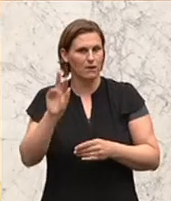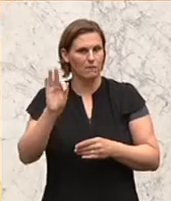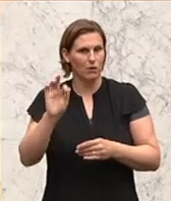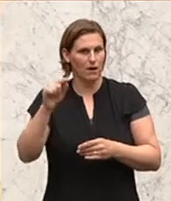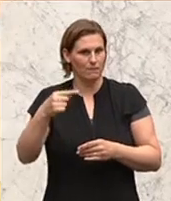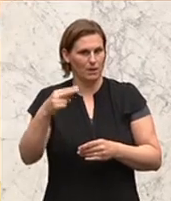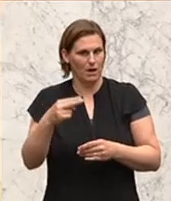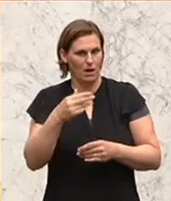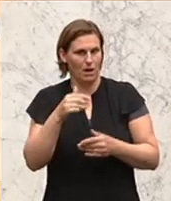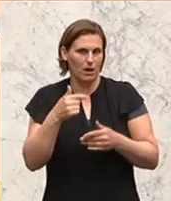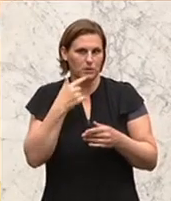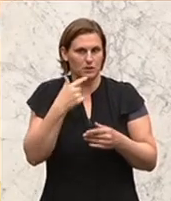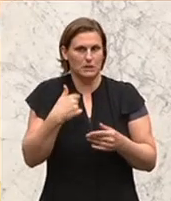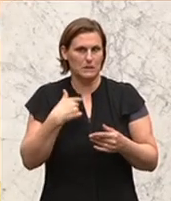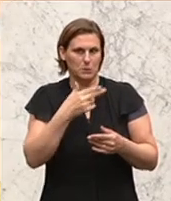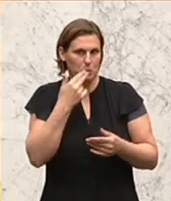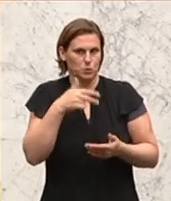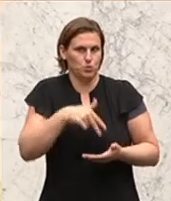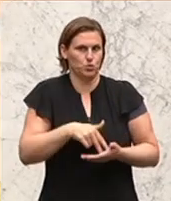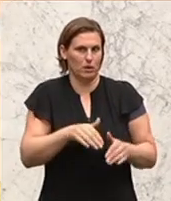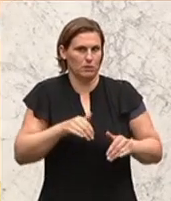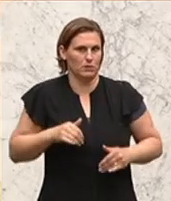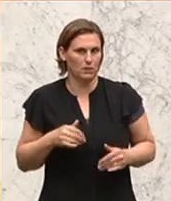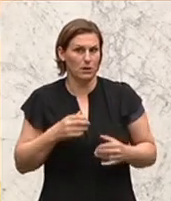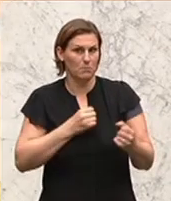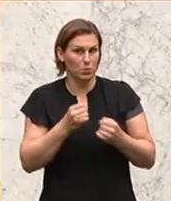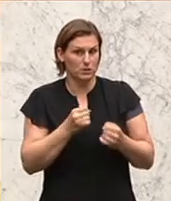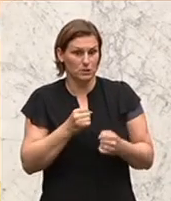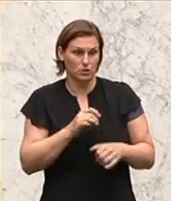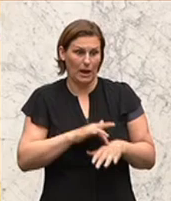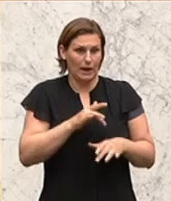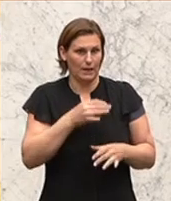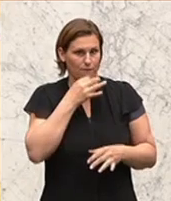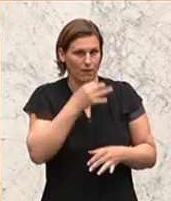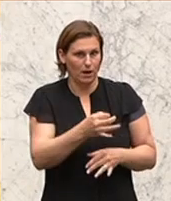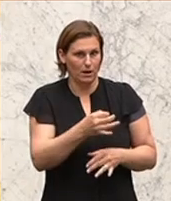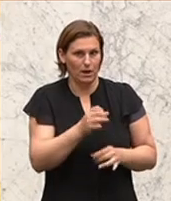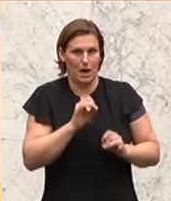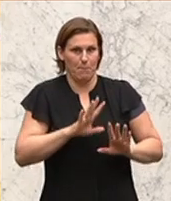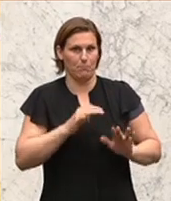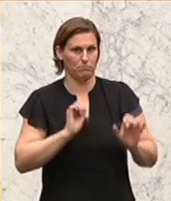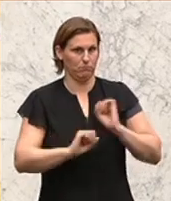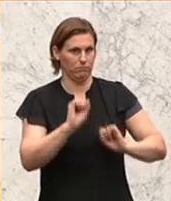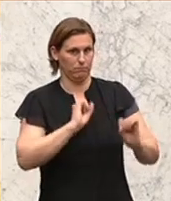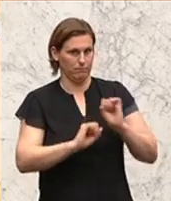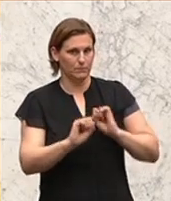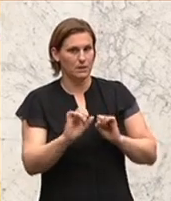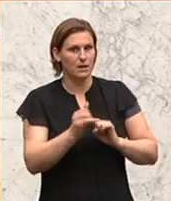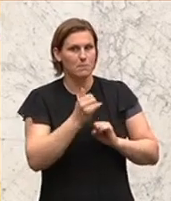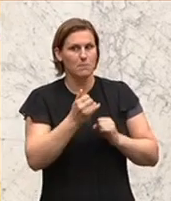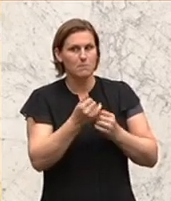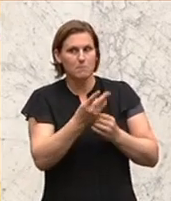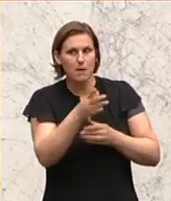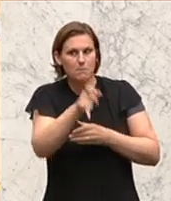sich für unzuständig erklärt, einmal mehr, in einer politisch gar nicht so wenig brisanten Frage. Und es gibt auch immer mehr